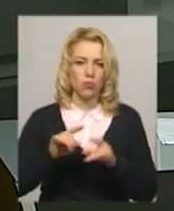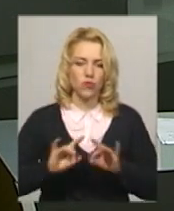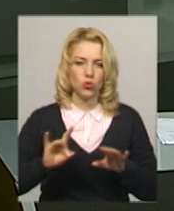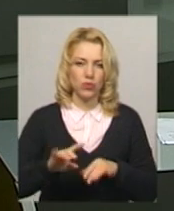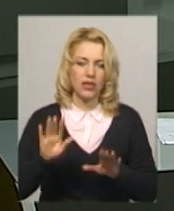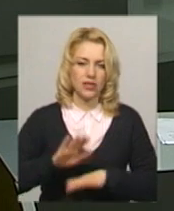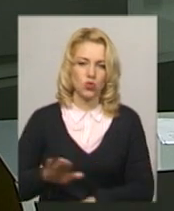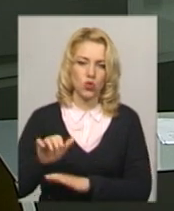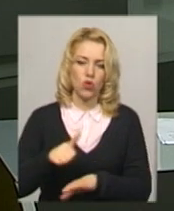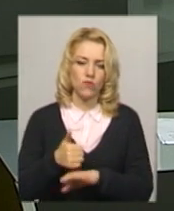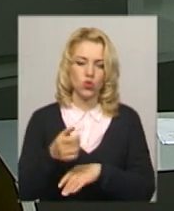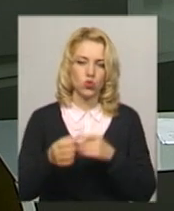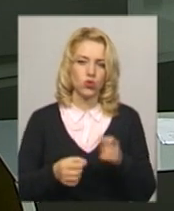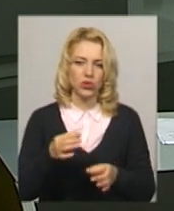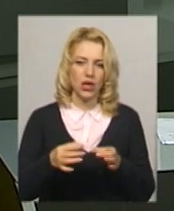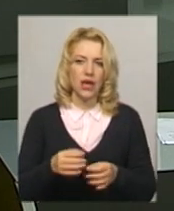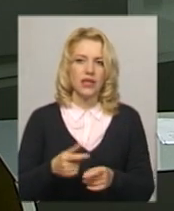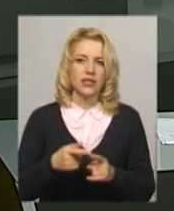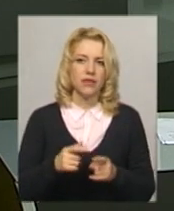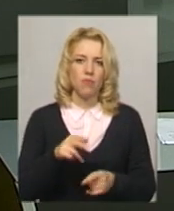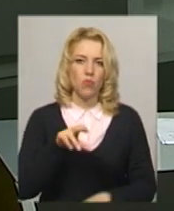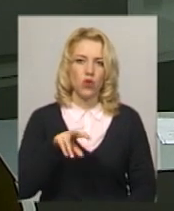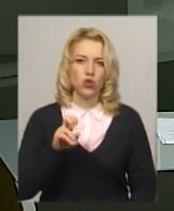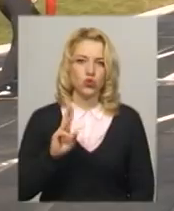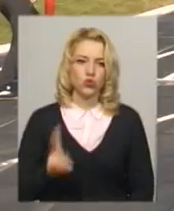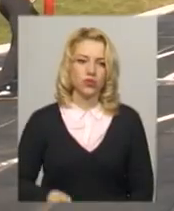заступник головного судді обласних змагань Сергій Поліщук.